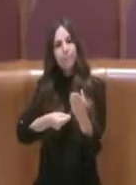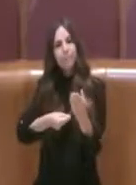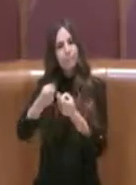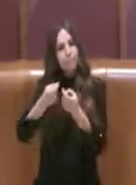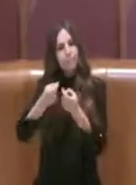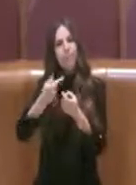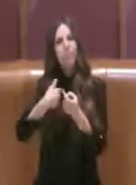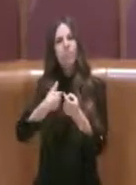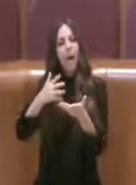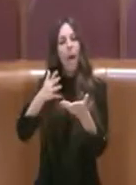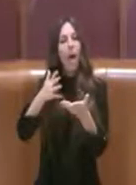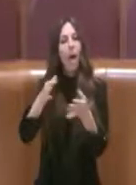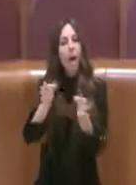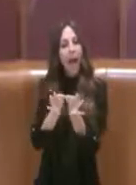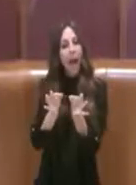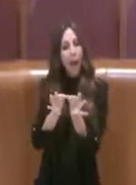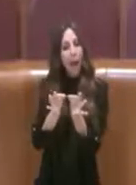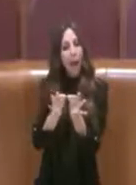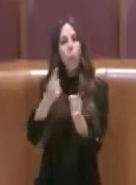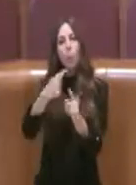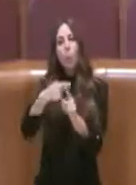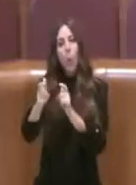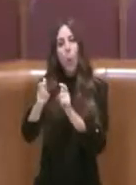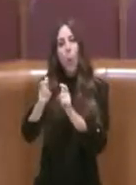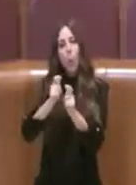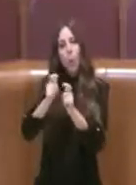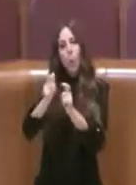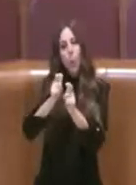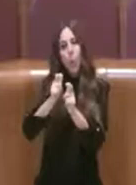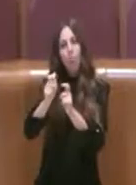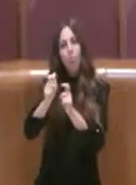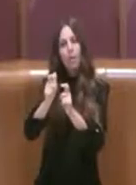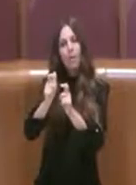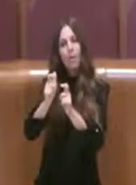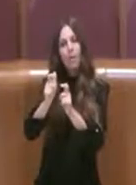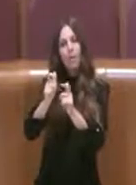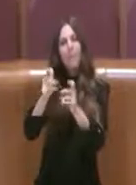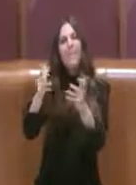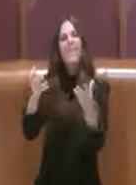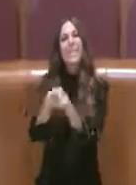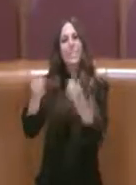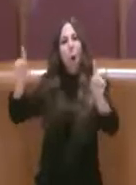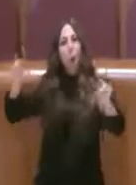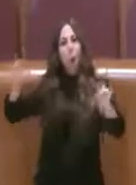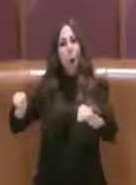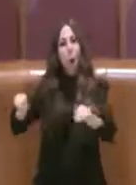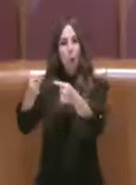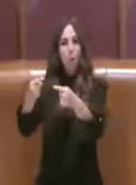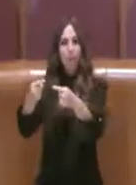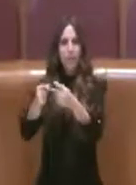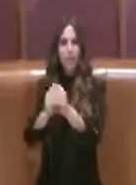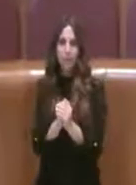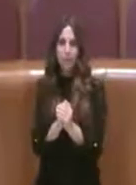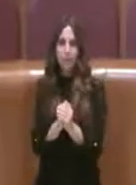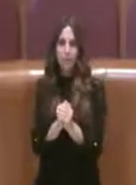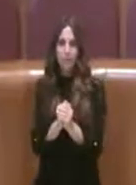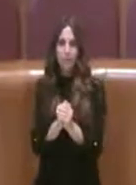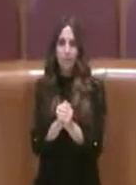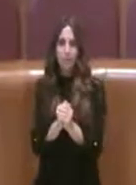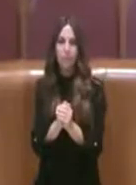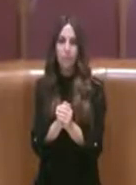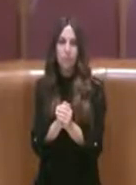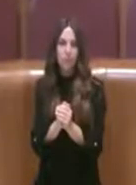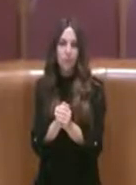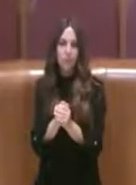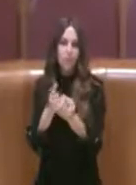interlocuzioni più che contrattazioni con le opposizioni, quindi sommariamente